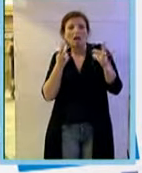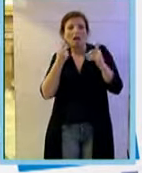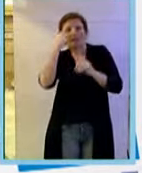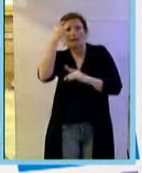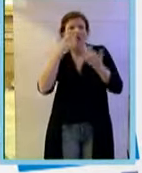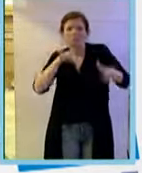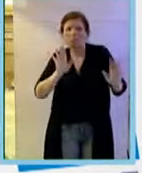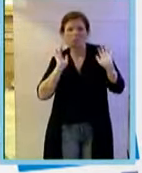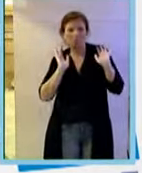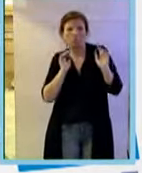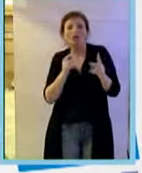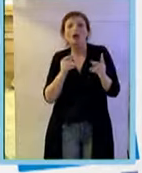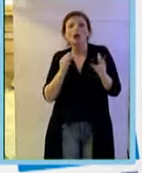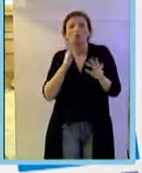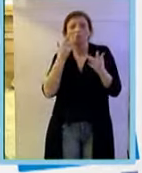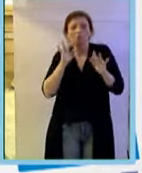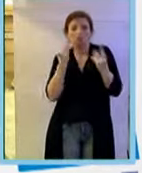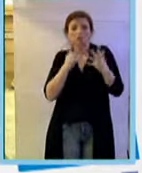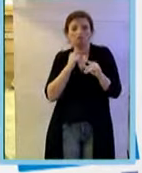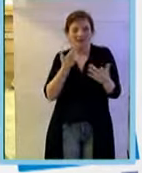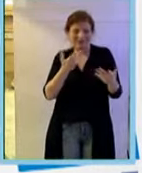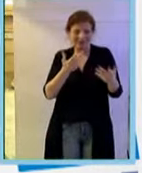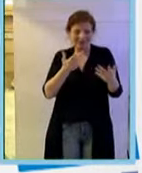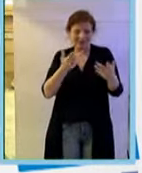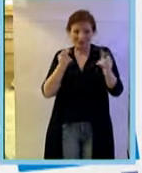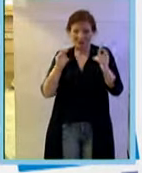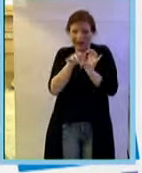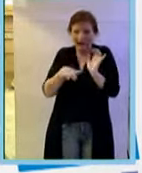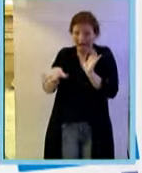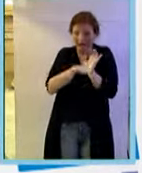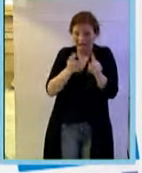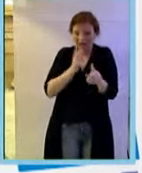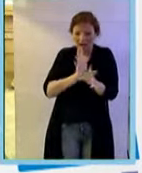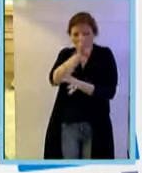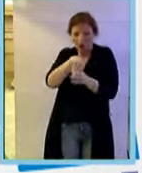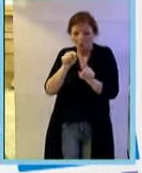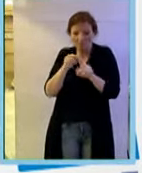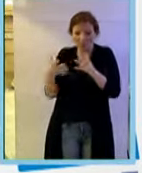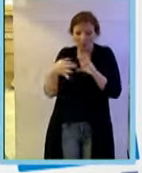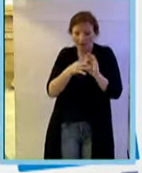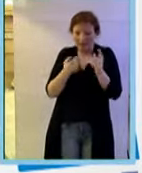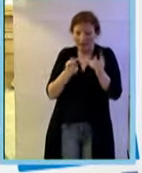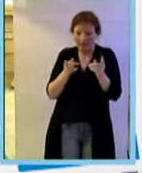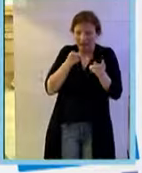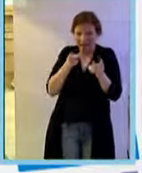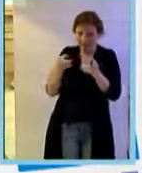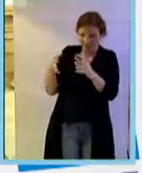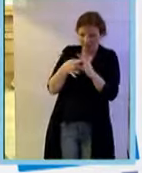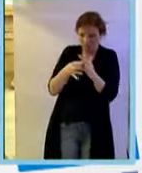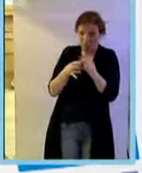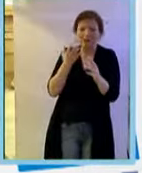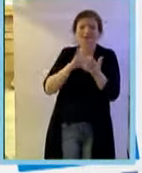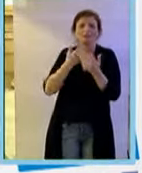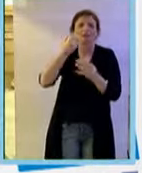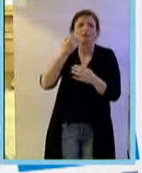innestare le regioni che sono coinvolti nelle gare e l'antigene che rappresentano soltanto il 5